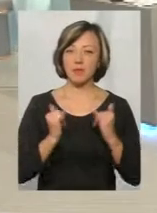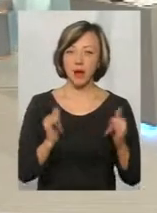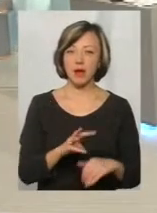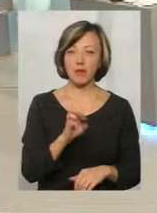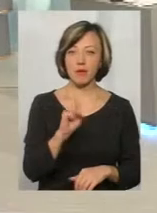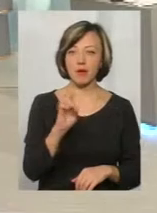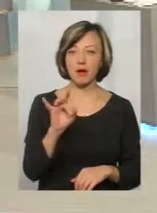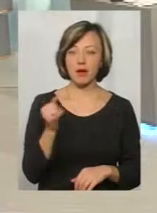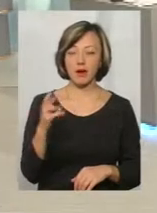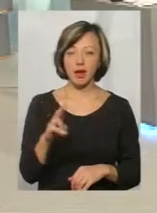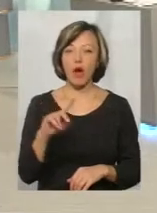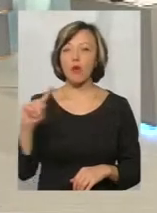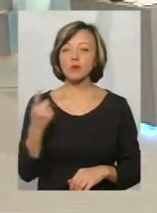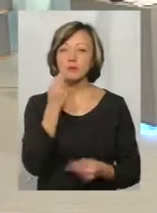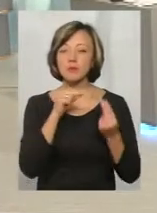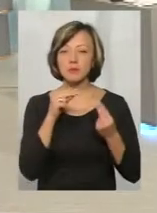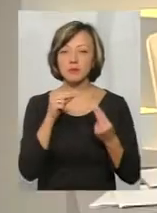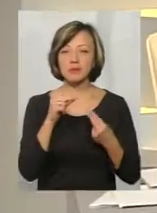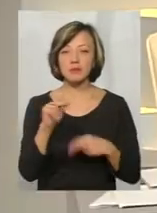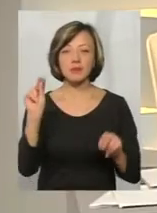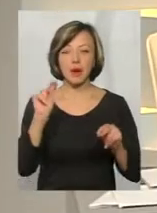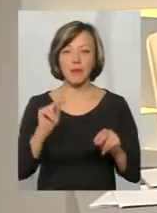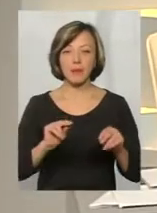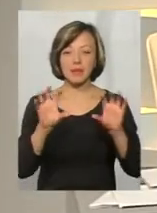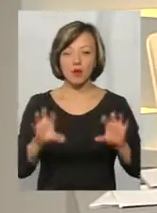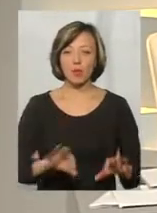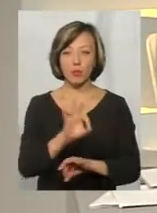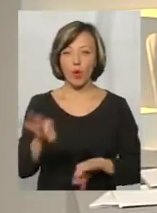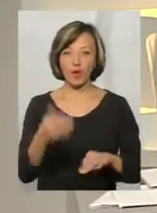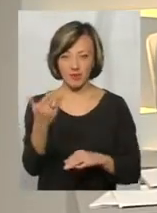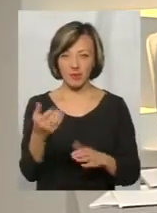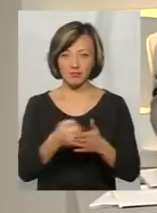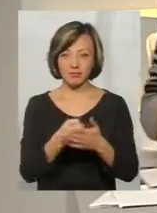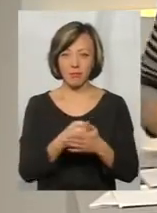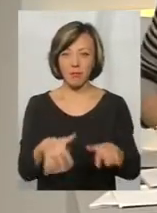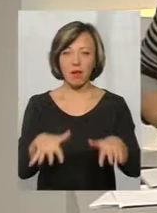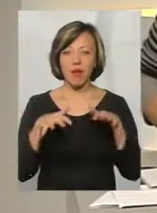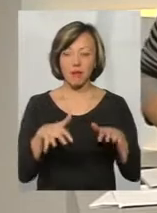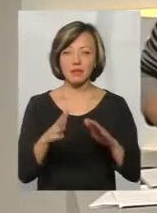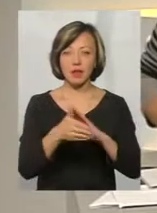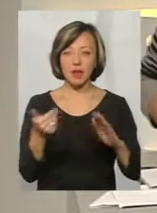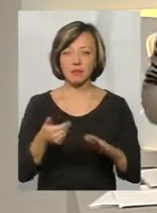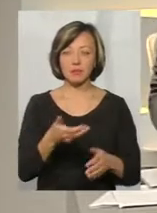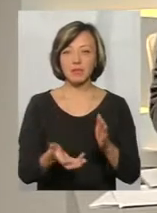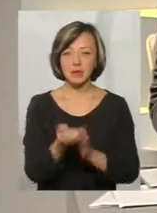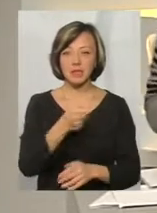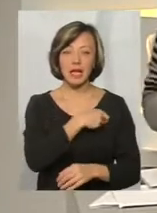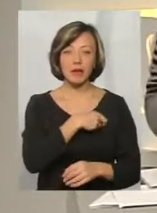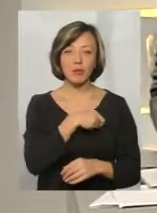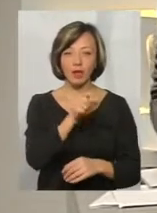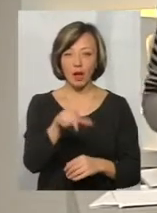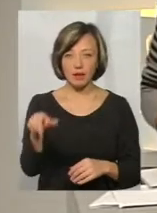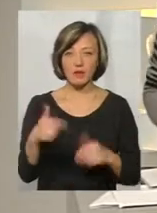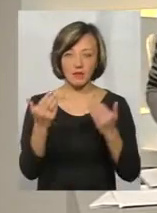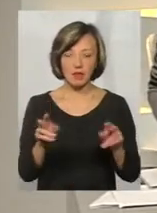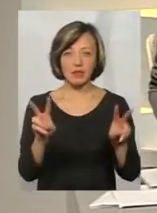із переваг законопроекту, який ви просуваєте в парламент, закликаєте підтримати в депутатів, ви